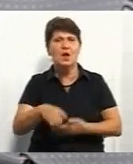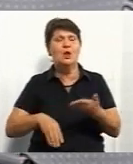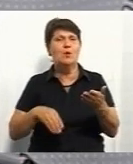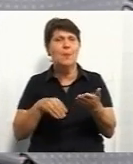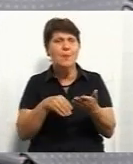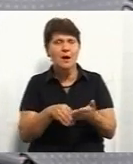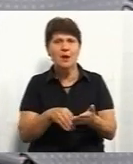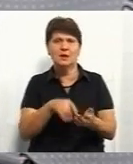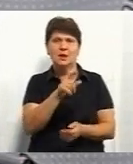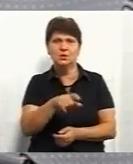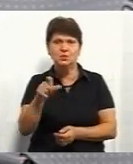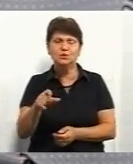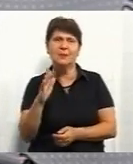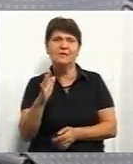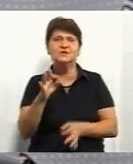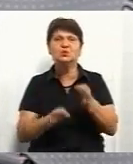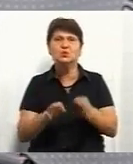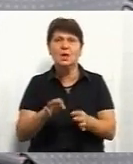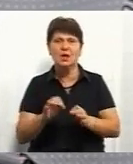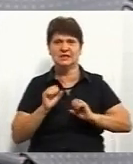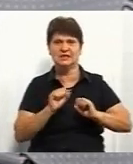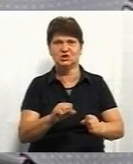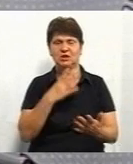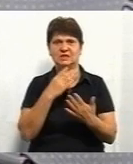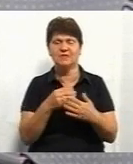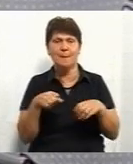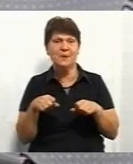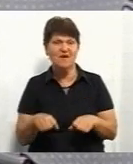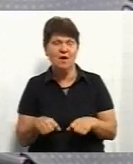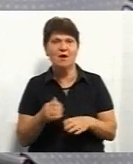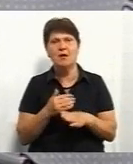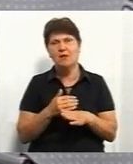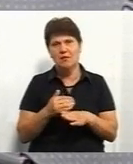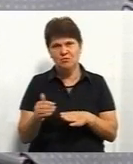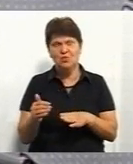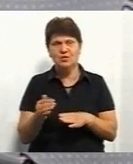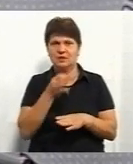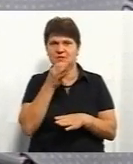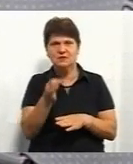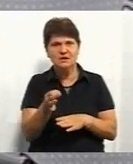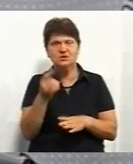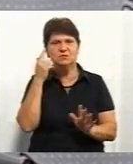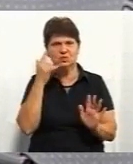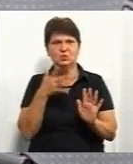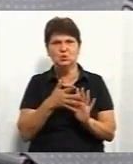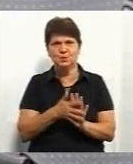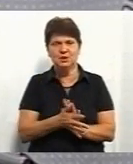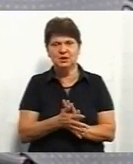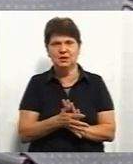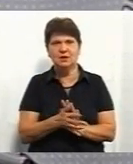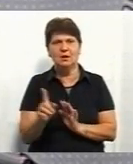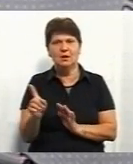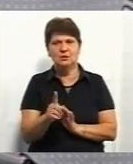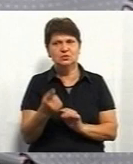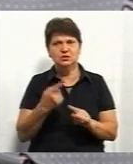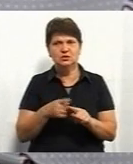допомагали людям в суда захищати свої права в судах. Потім, скажімо так, ми зрозуміли, що цим ми